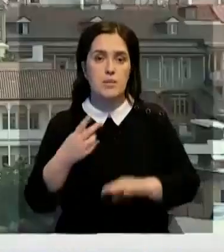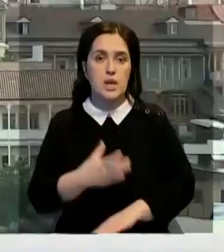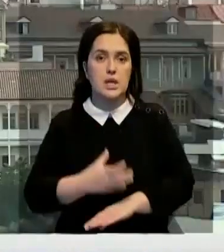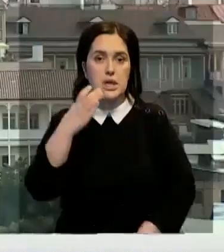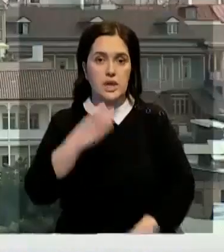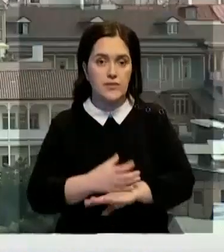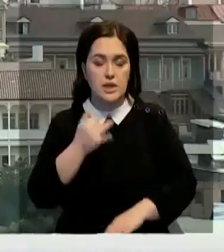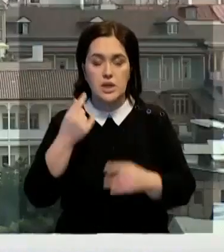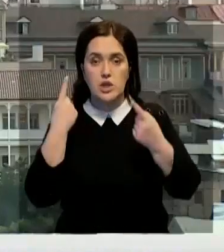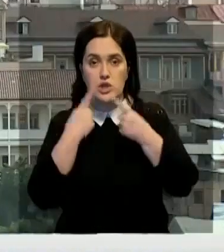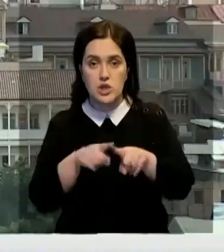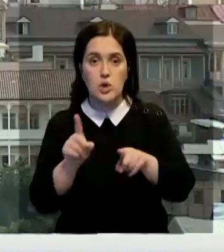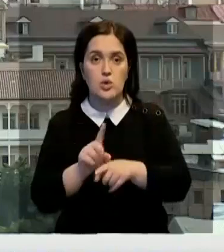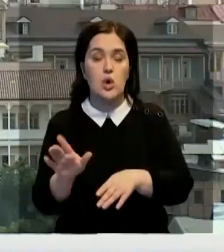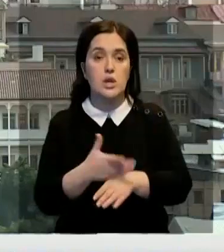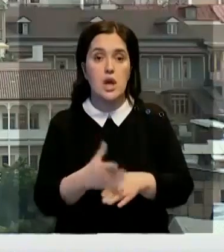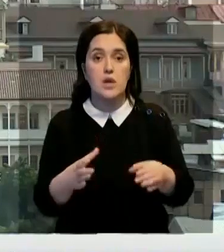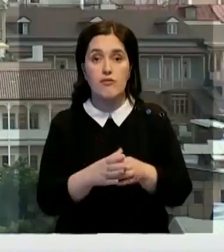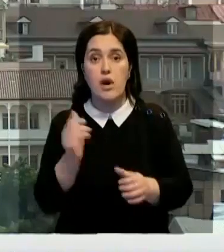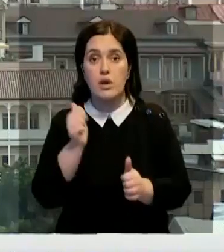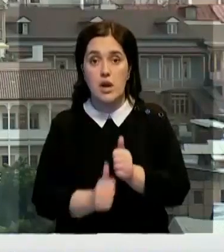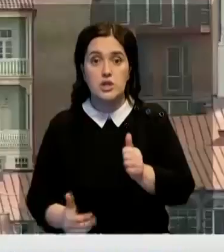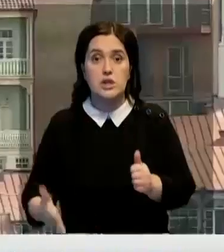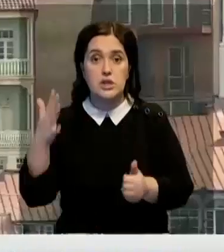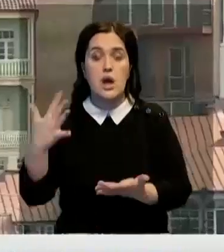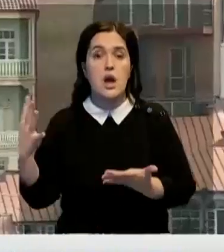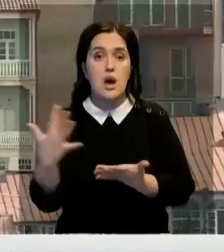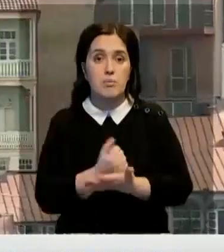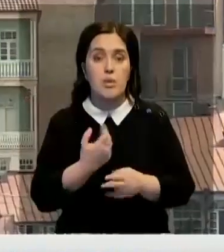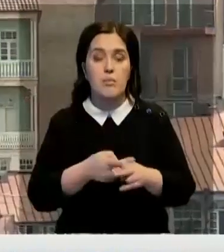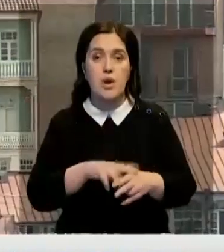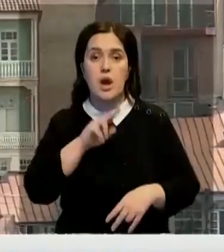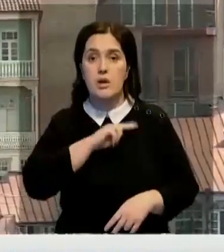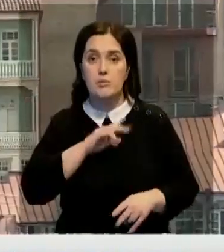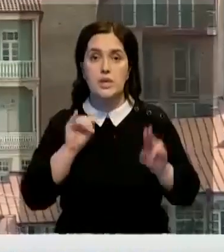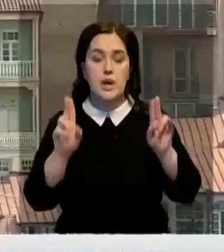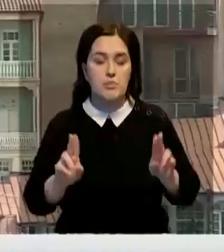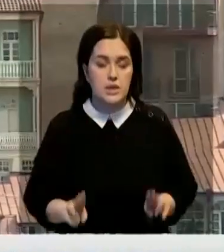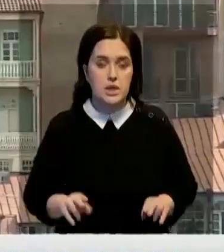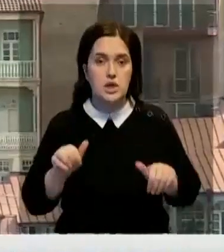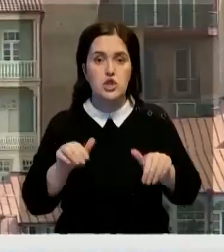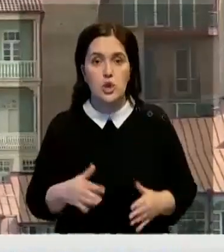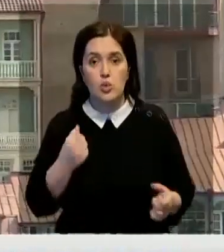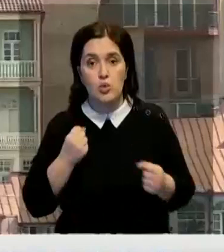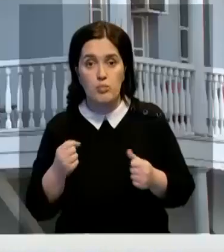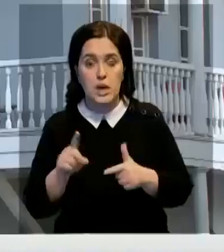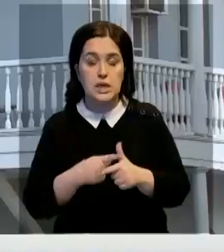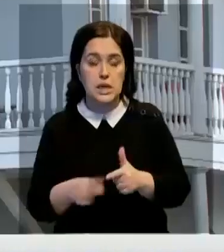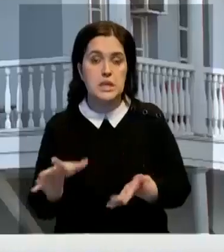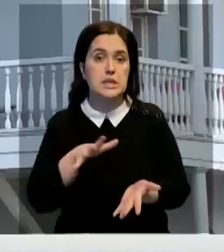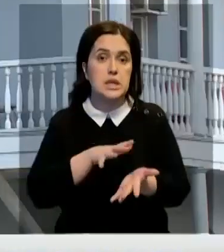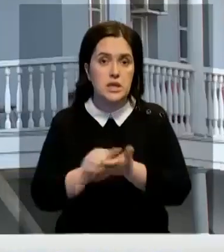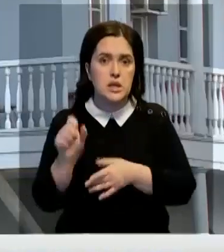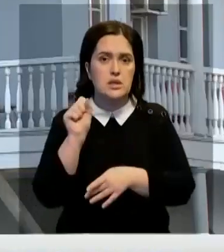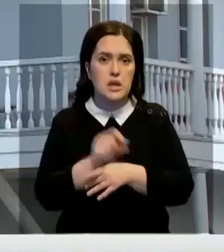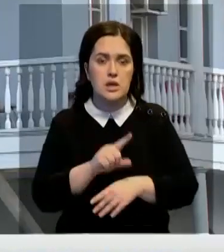инженерных сетей. А также классифицировать каждое здание и определить фронт работы и принципиально решать, укреплять или сносить. Задача